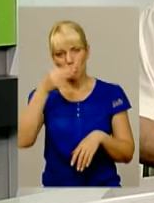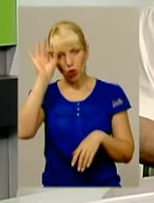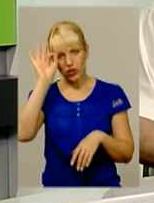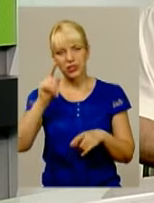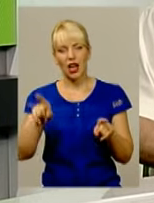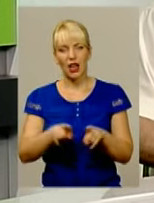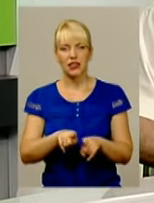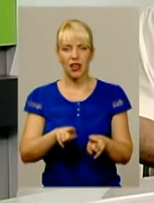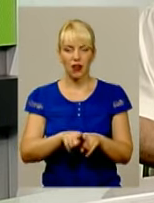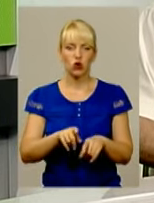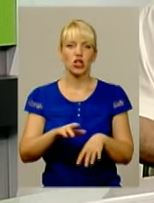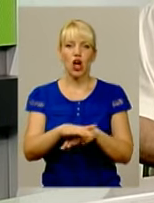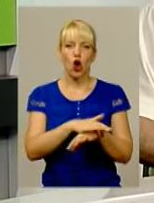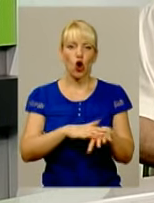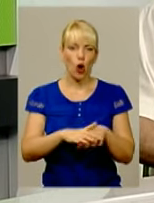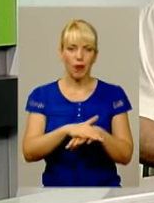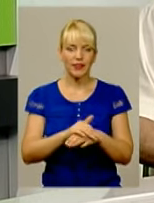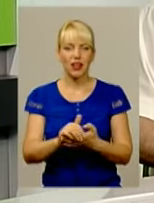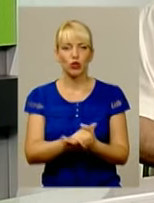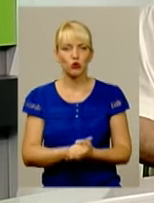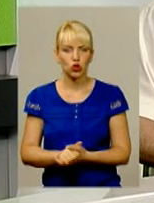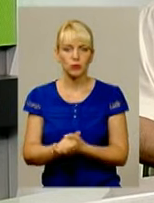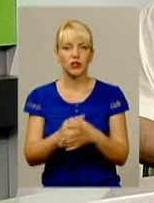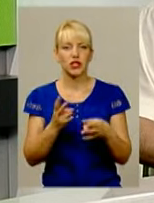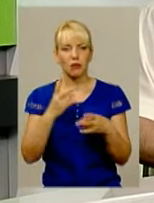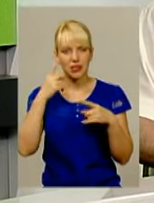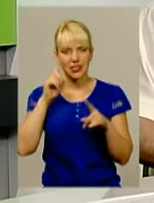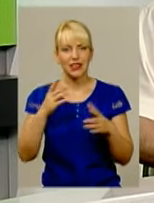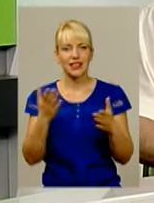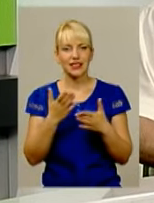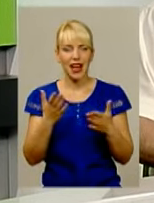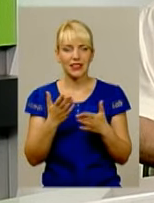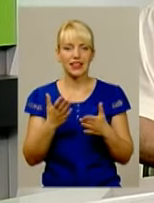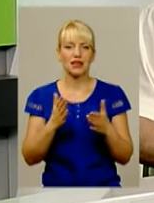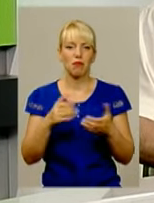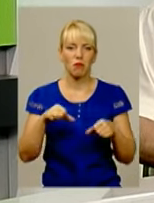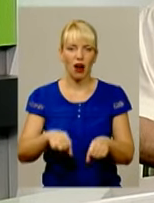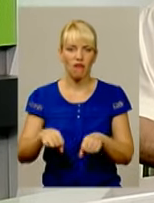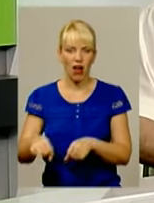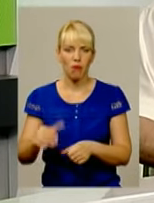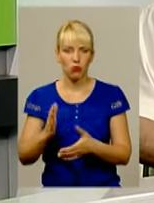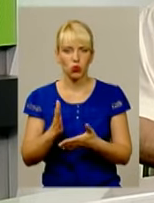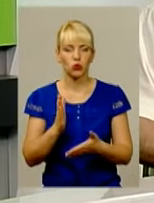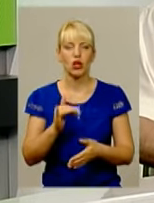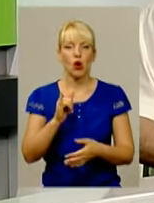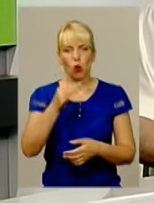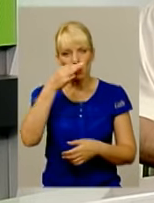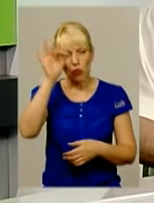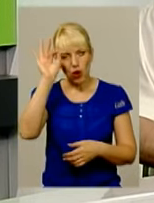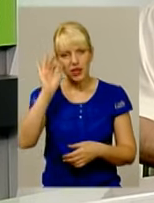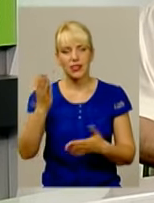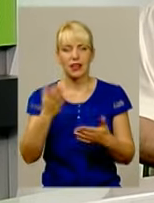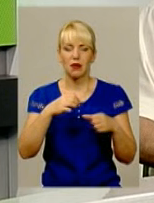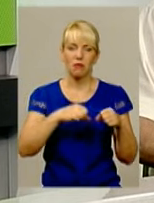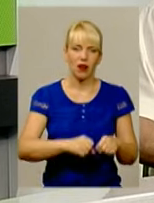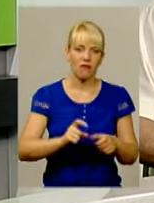громадянам суспільству. Тому що треба знати, які права у міліції і поліції будуть, які обов'язки, хто і